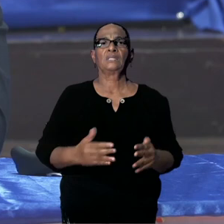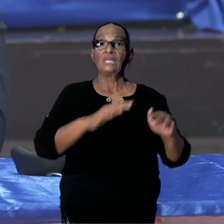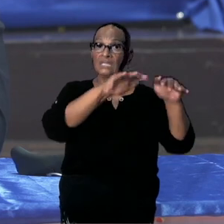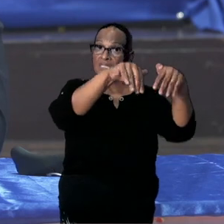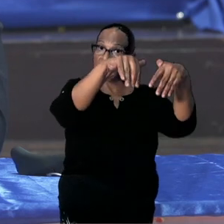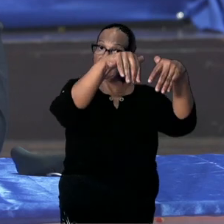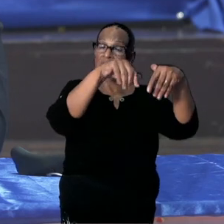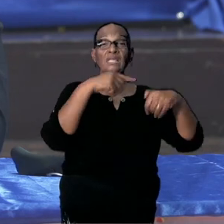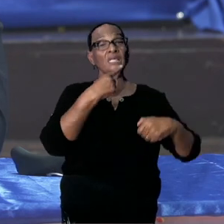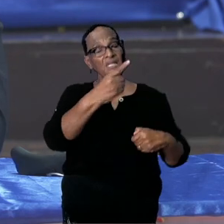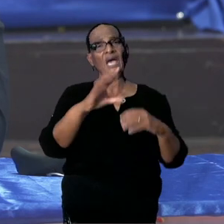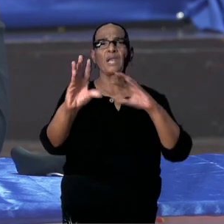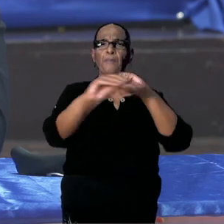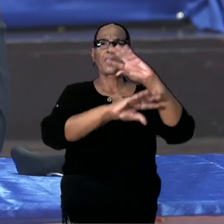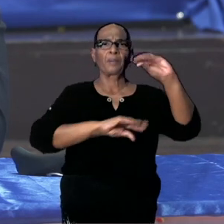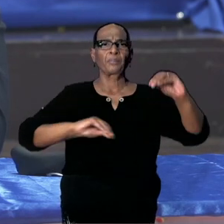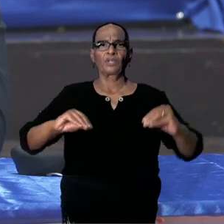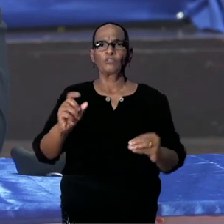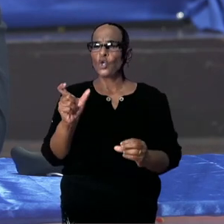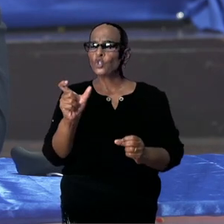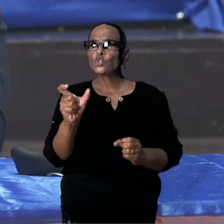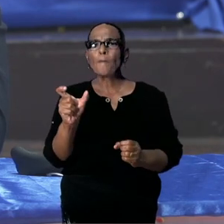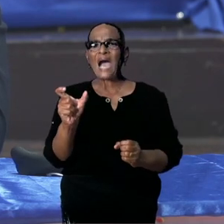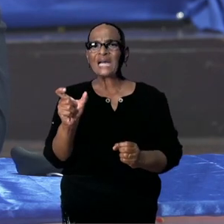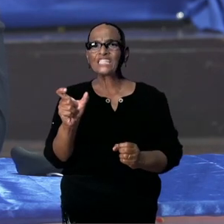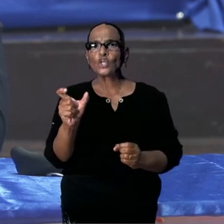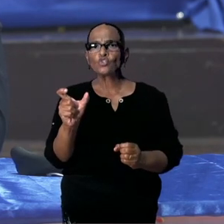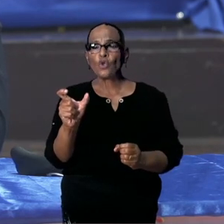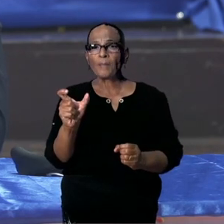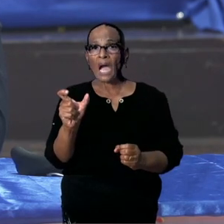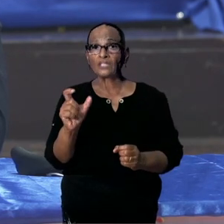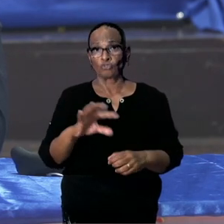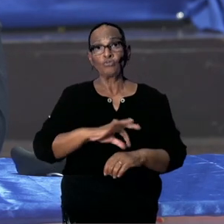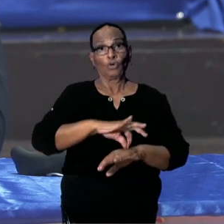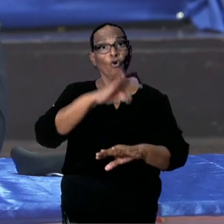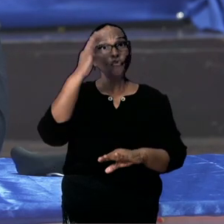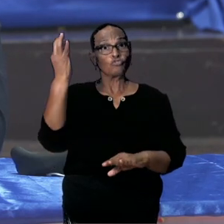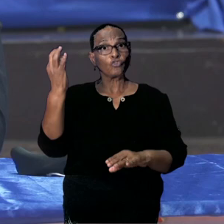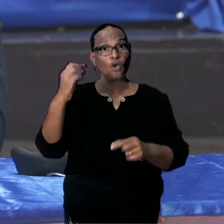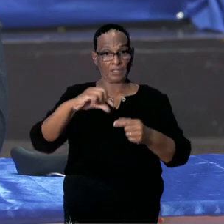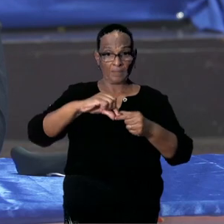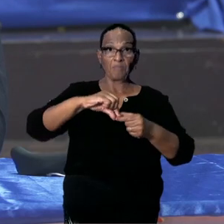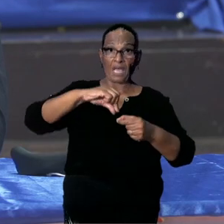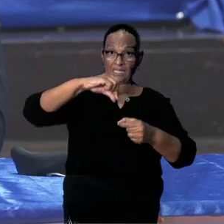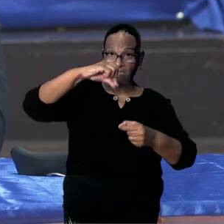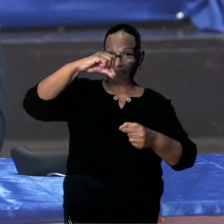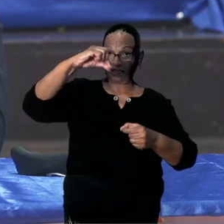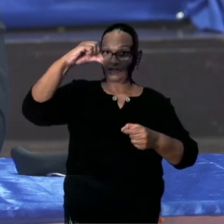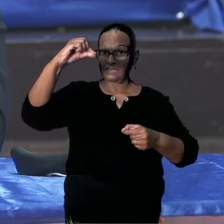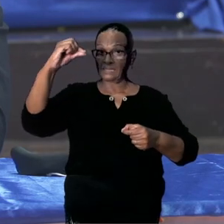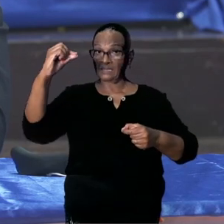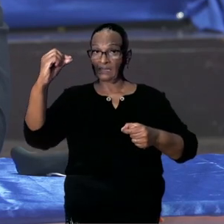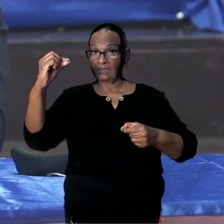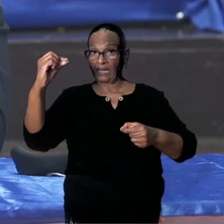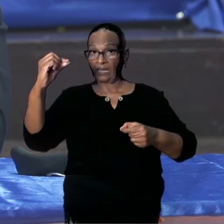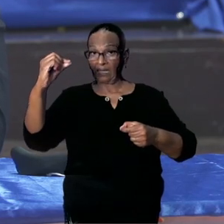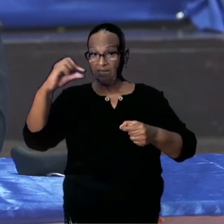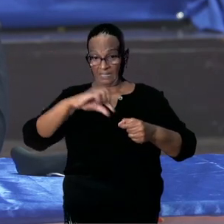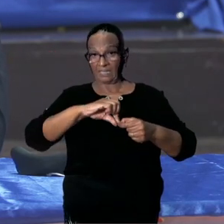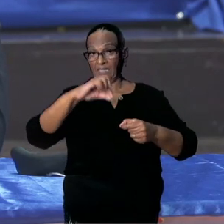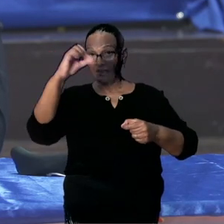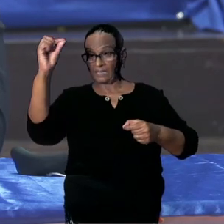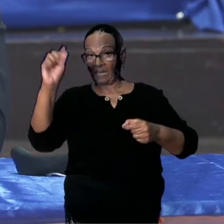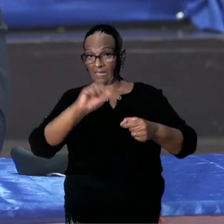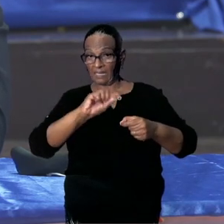alfa-tomatine. Tomaten zijn gezond, maar de stengel bevat giftige stoffen. En als die in die drank wordt